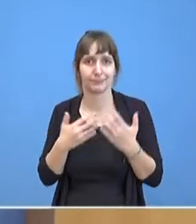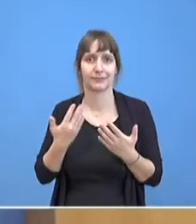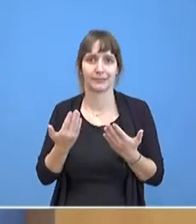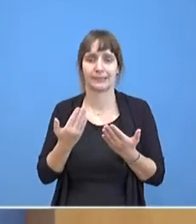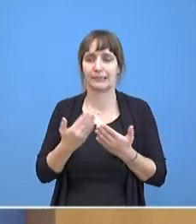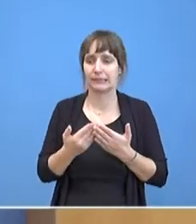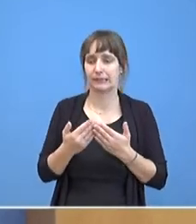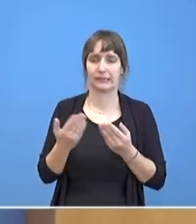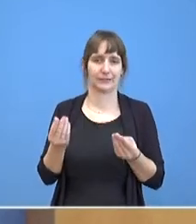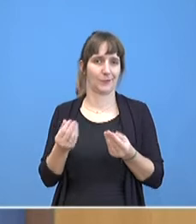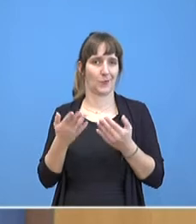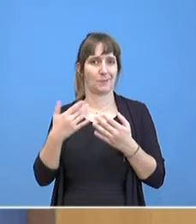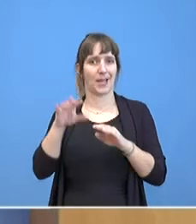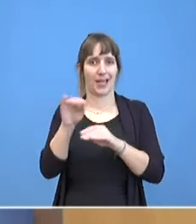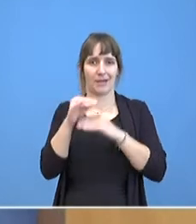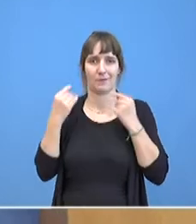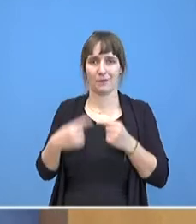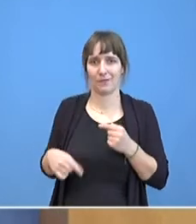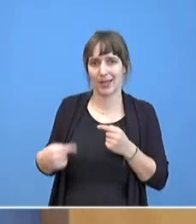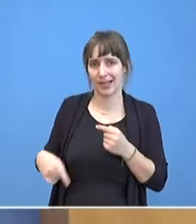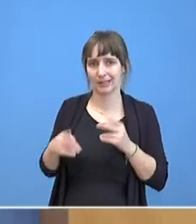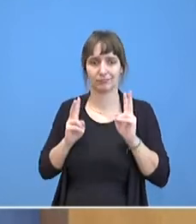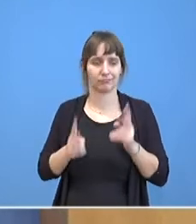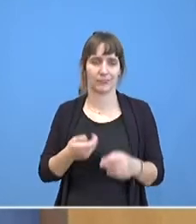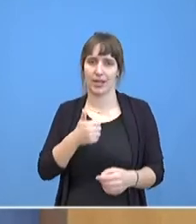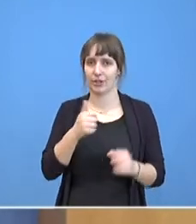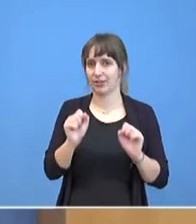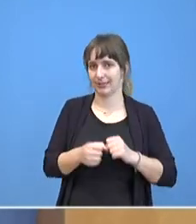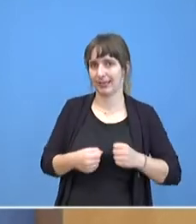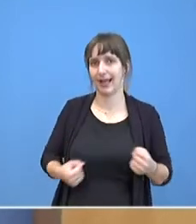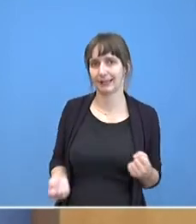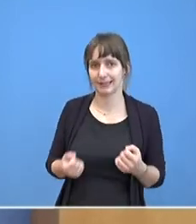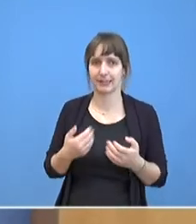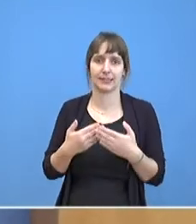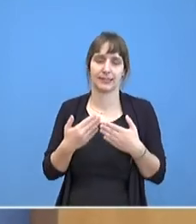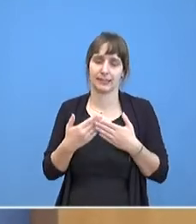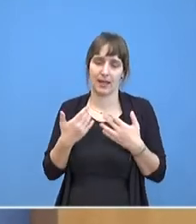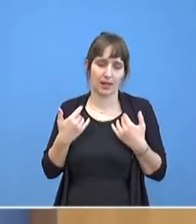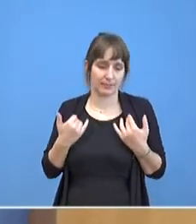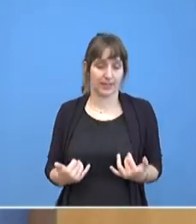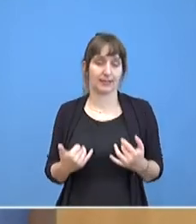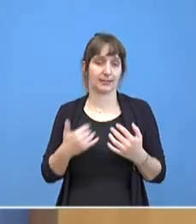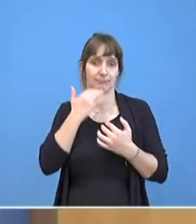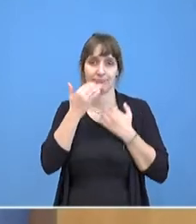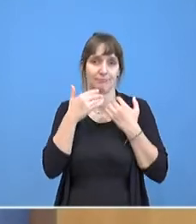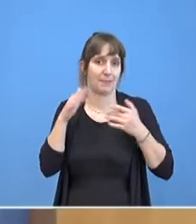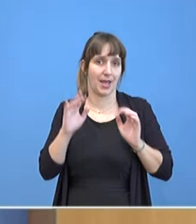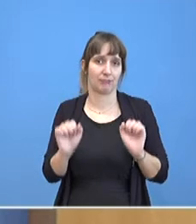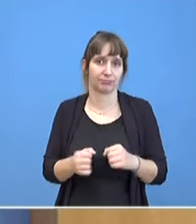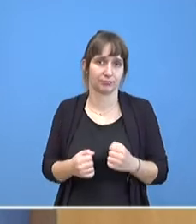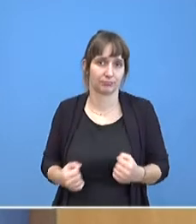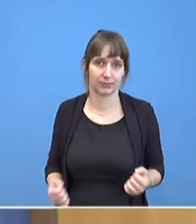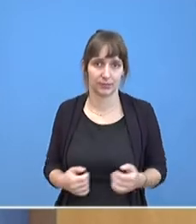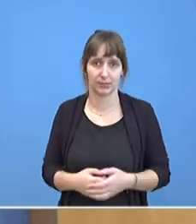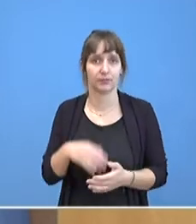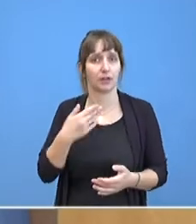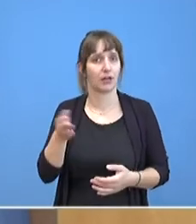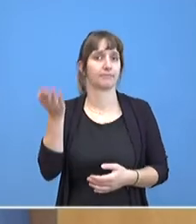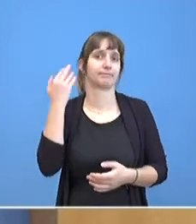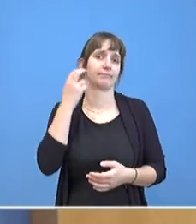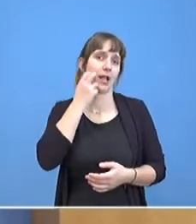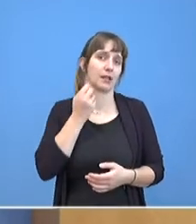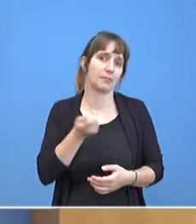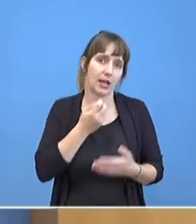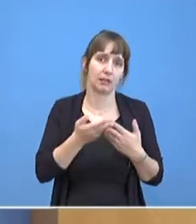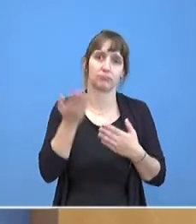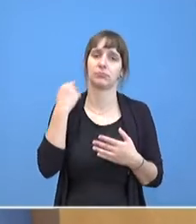etwas dünn, da jetzt fundierte Einschätzungen schon zu treffen. Und deshalb bleibt es für den Moment bei dem, was wir oder was Herr Altmaier auch damals